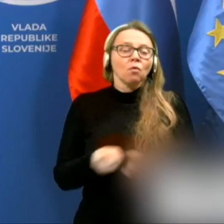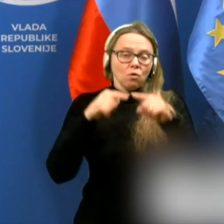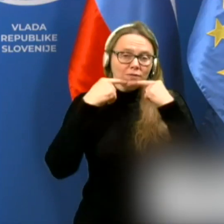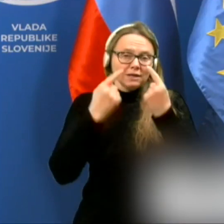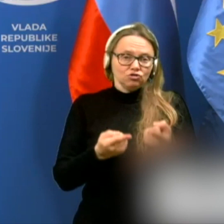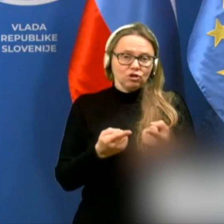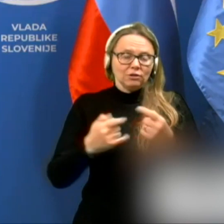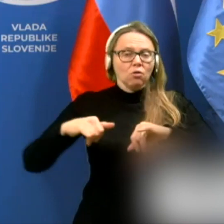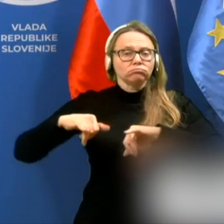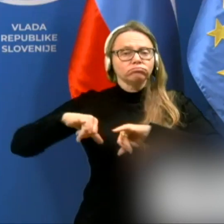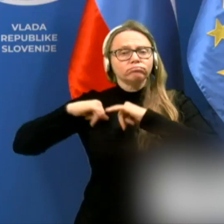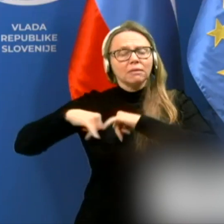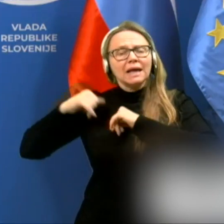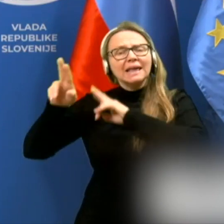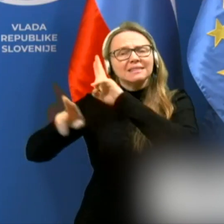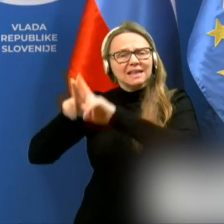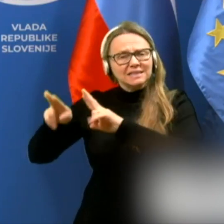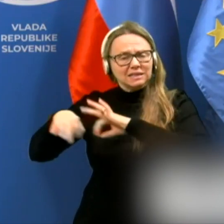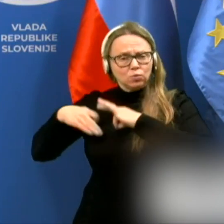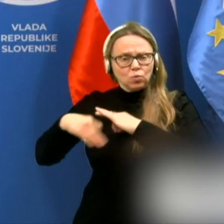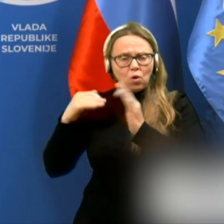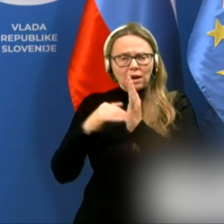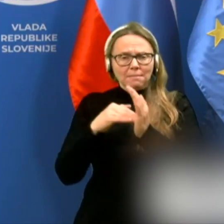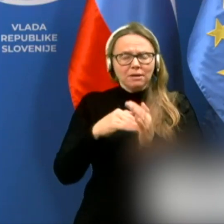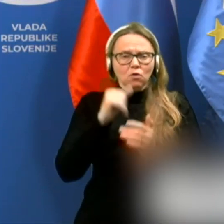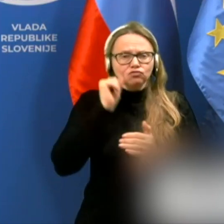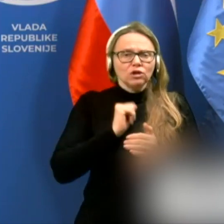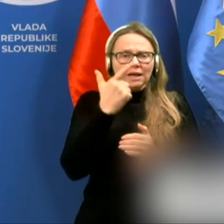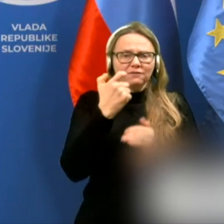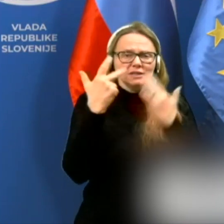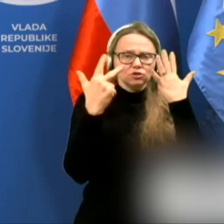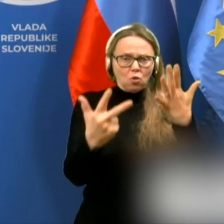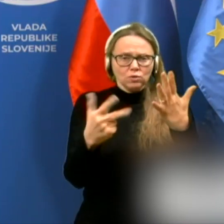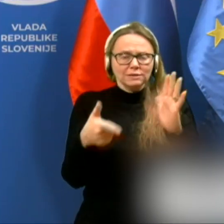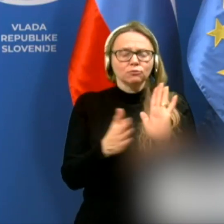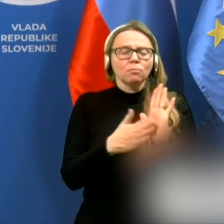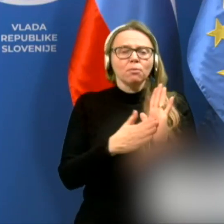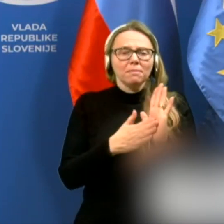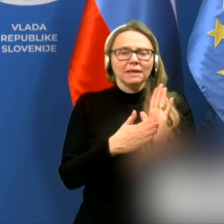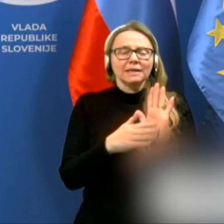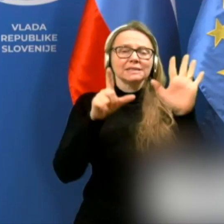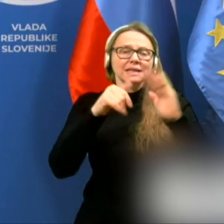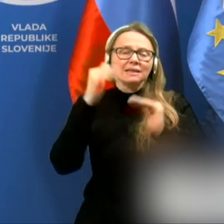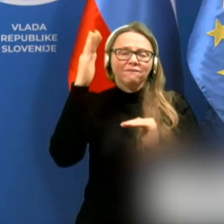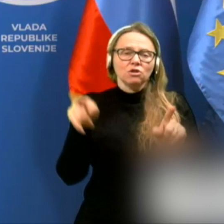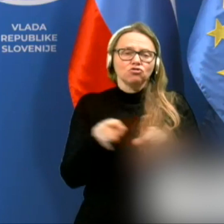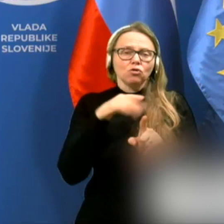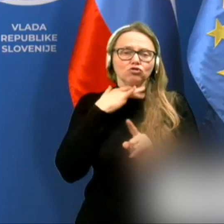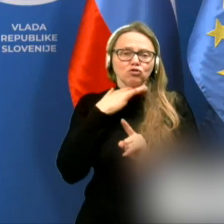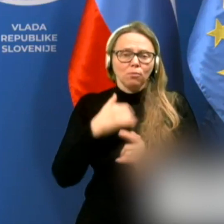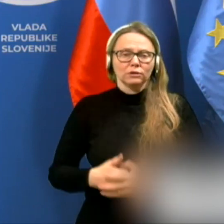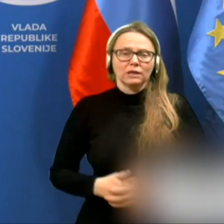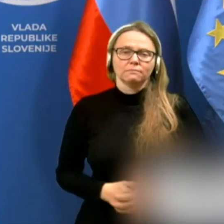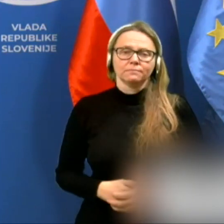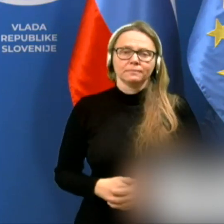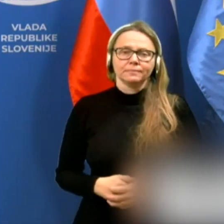rečeno, intenzivno njego je včeraj potrebovalo 208 pacijentov, kar pomeni sedem več, kot v soboto.